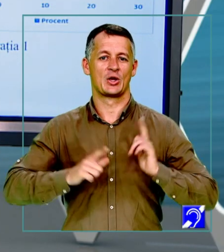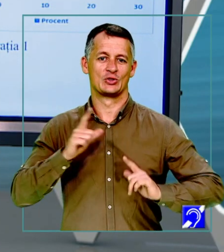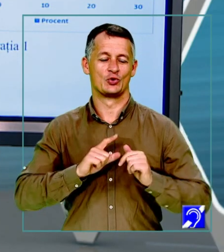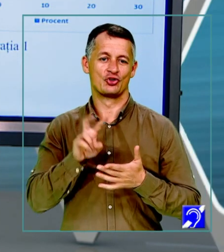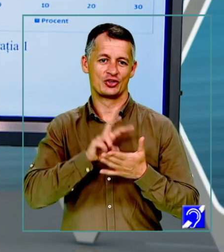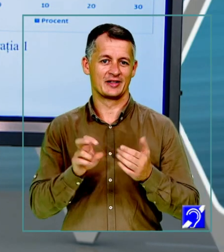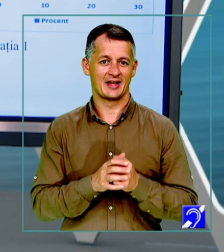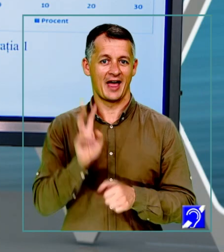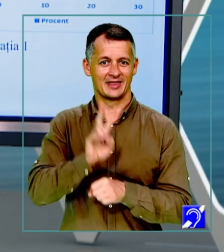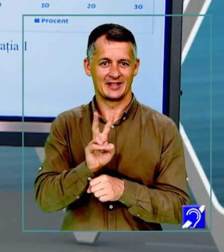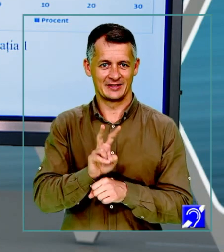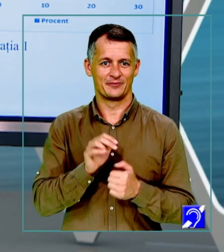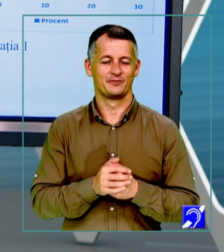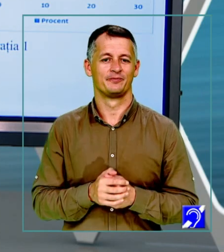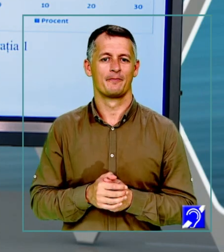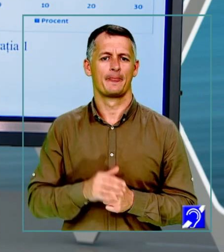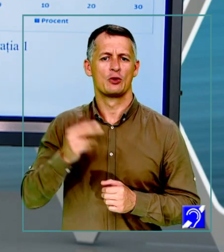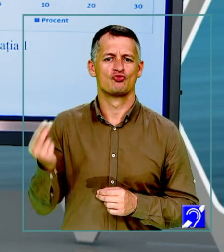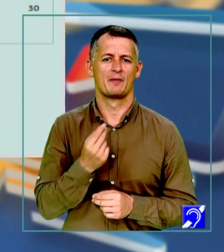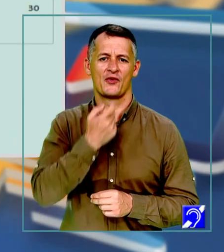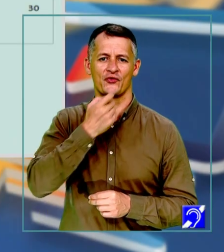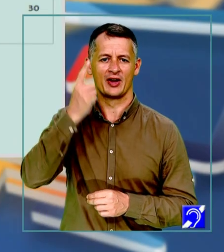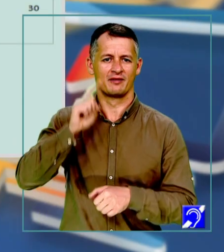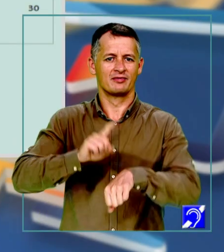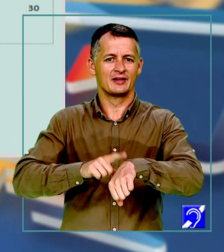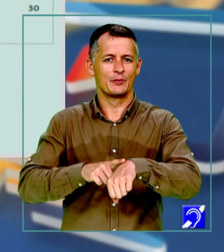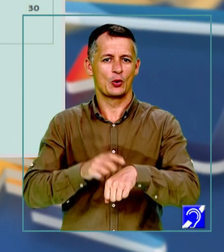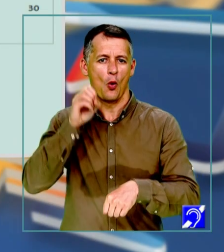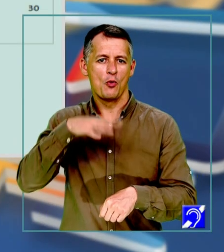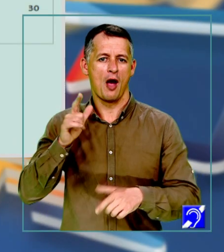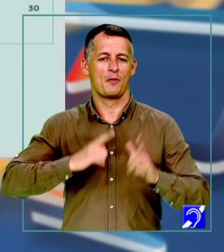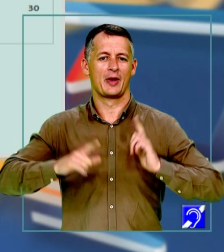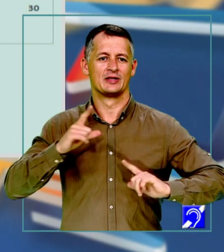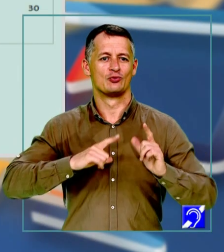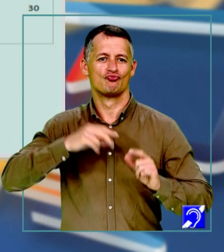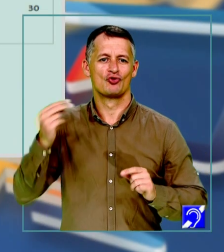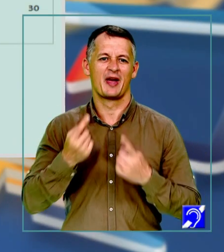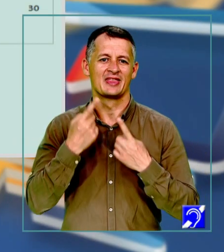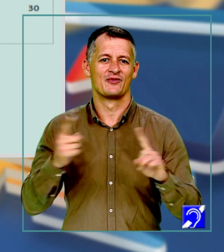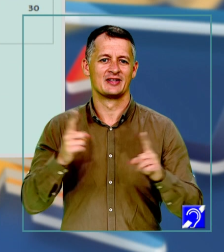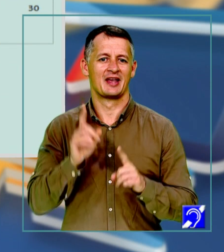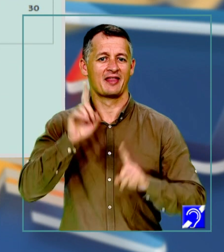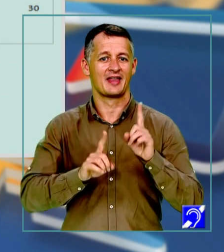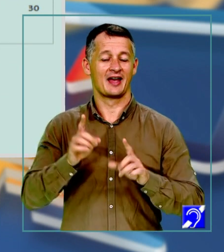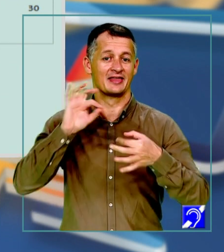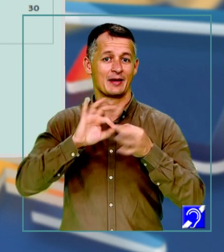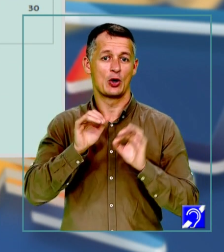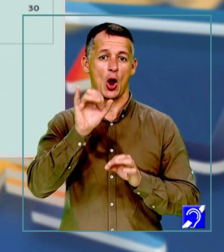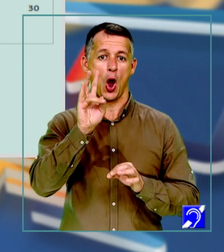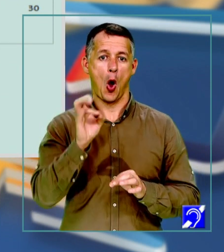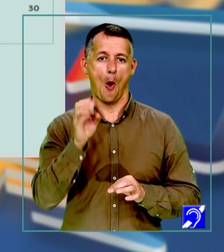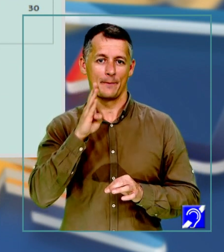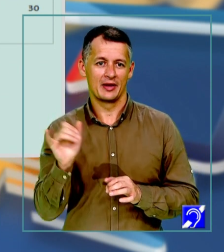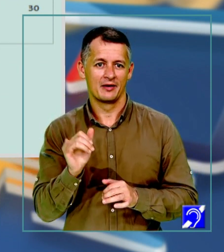fiți atenți la lectură. Din cele mai vechi timpuri, omul a avut pasiuni dintre cele mai diverse. Chiar dacă termenul hobby, cu